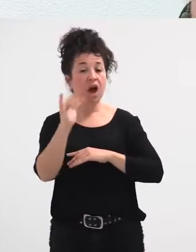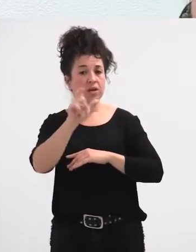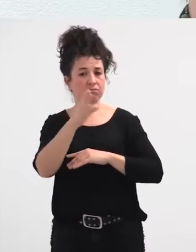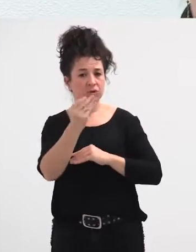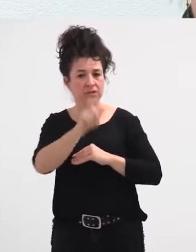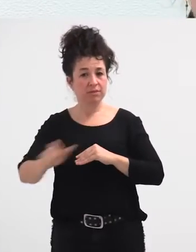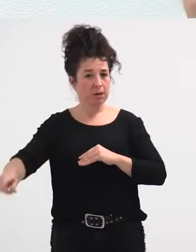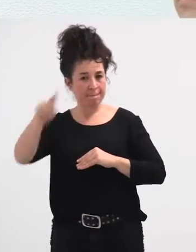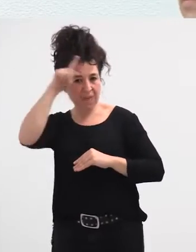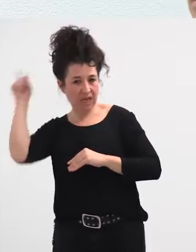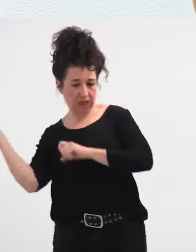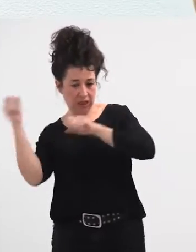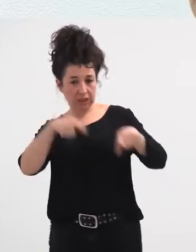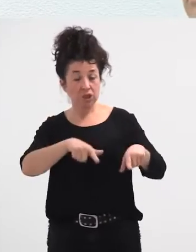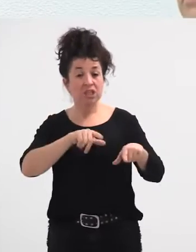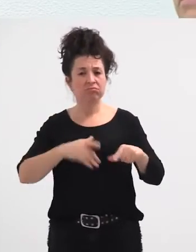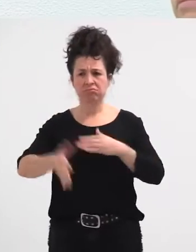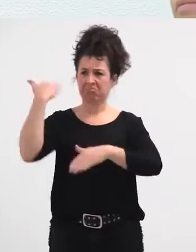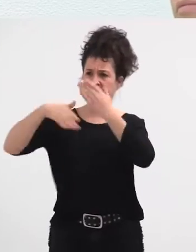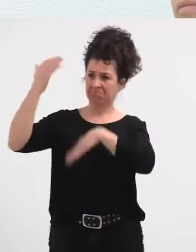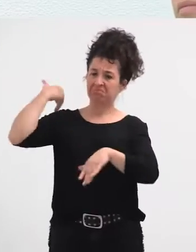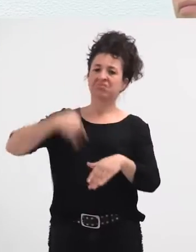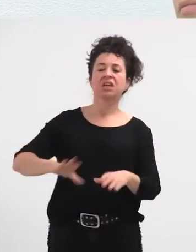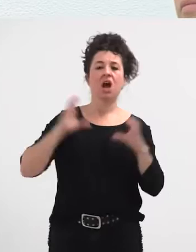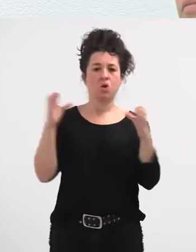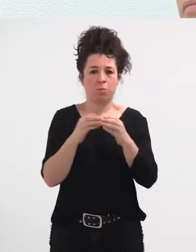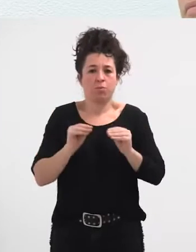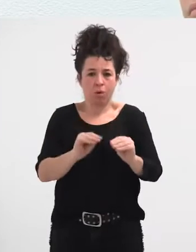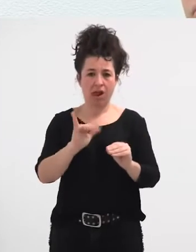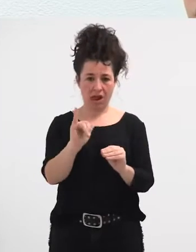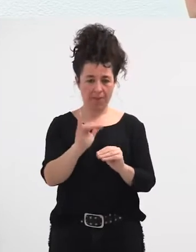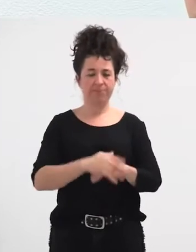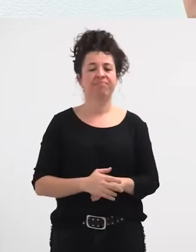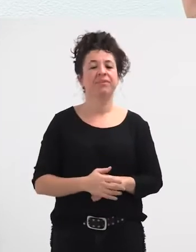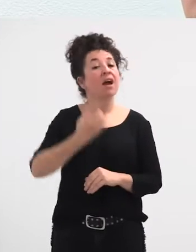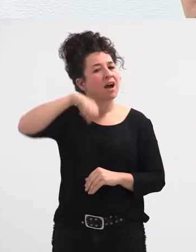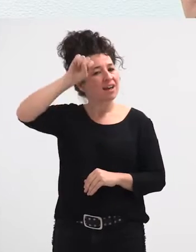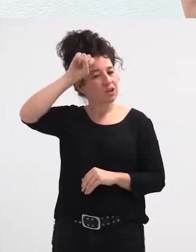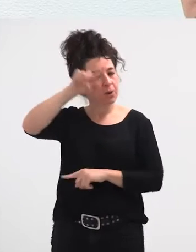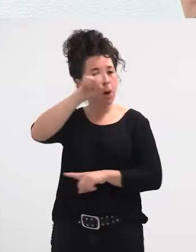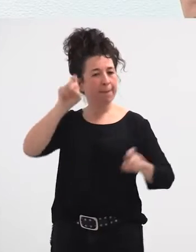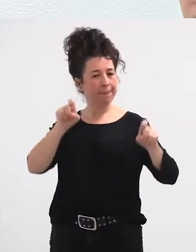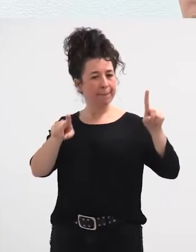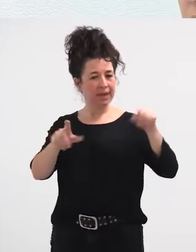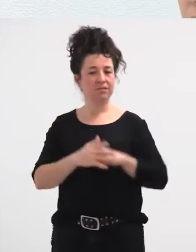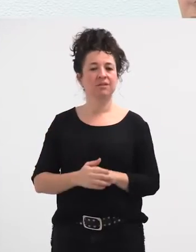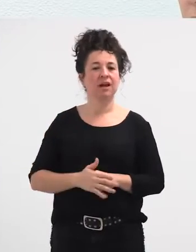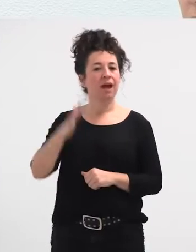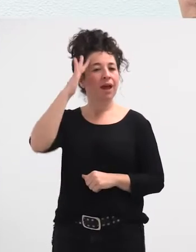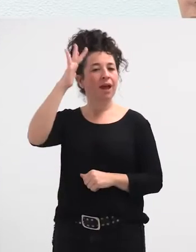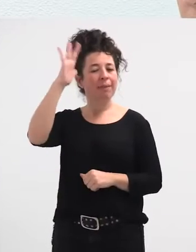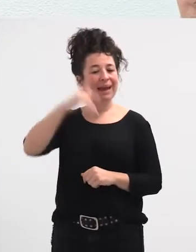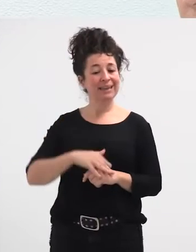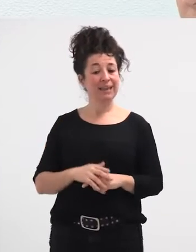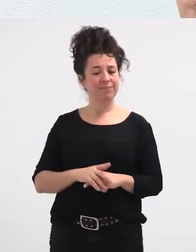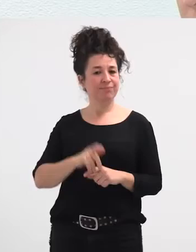jaba dute beraien kompainia apropioa, eta antropologoen egiten duen galdera da. Zer bertatuko litzateke eskaria haien emazteek egin